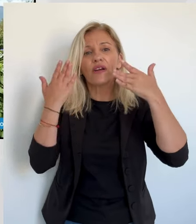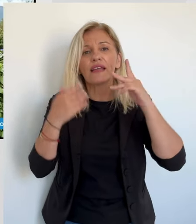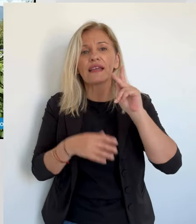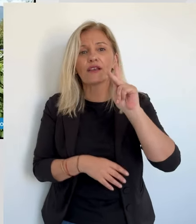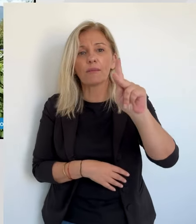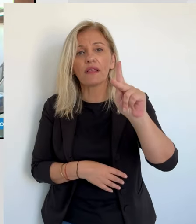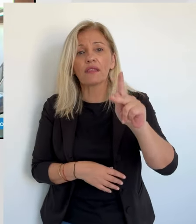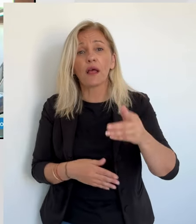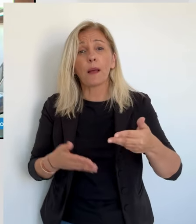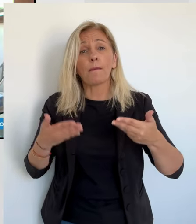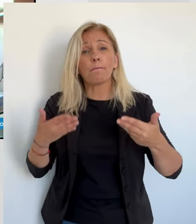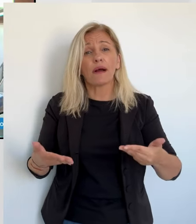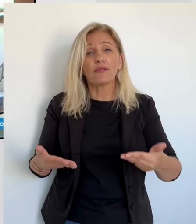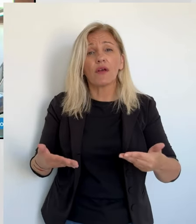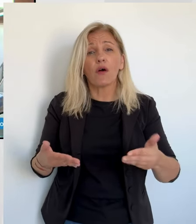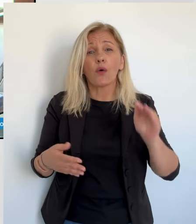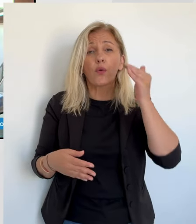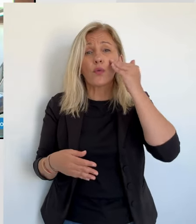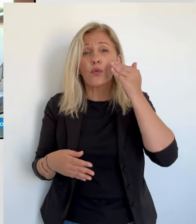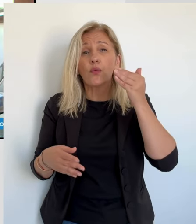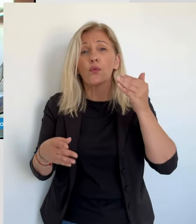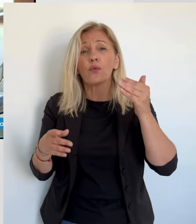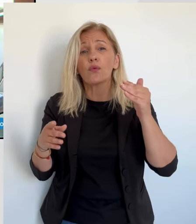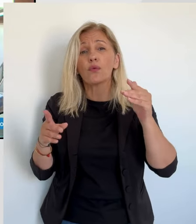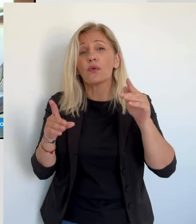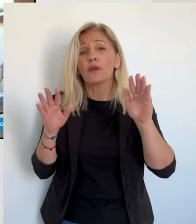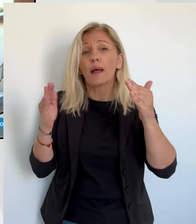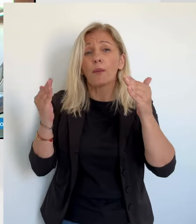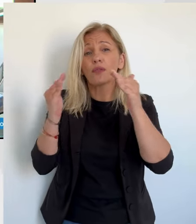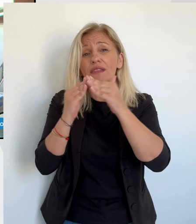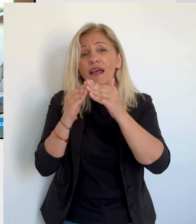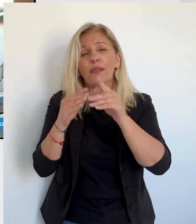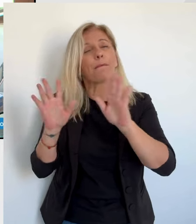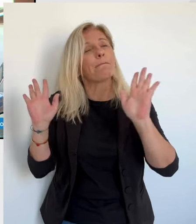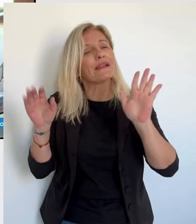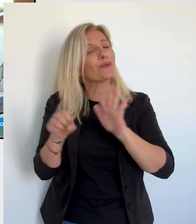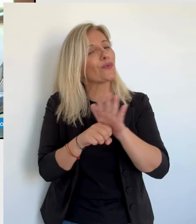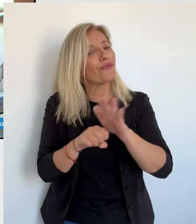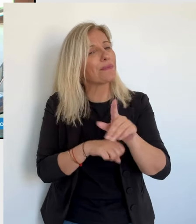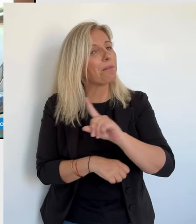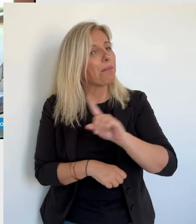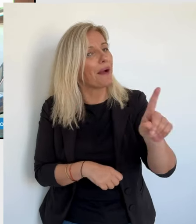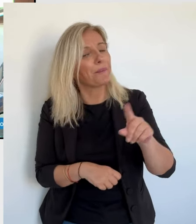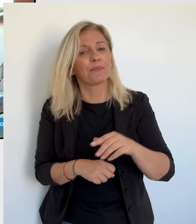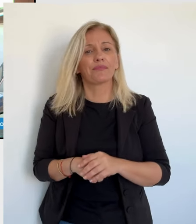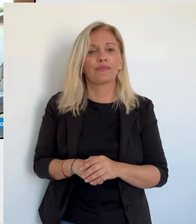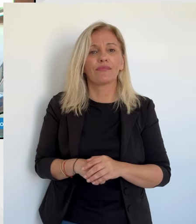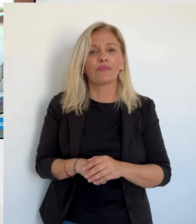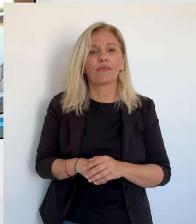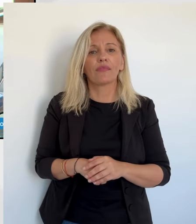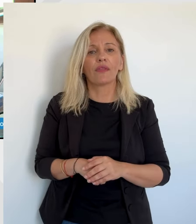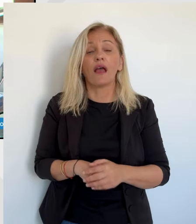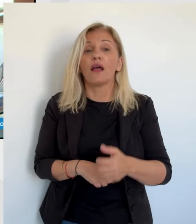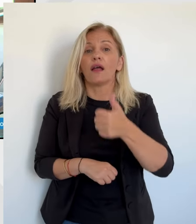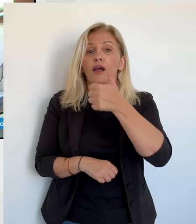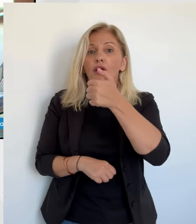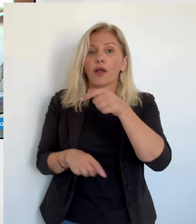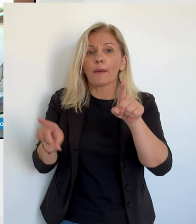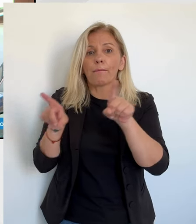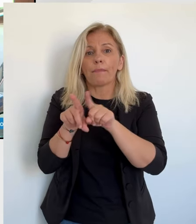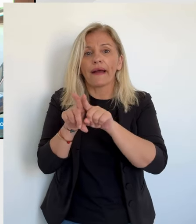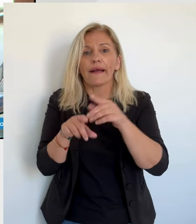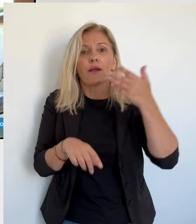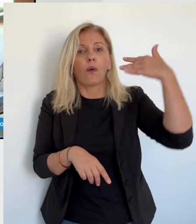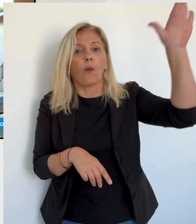autres territoires en Corse. Cette inscription de la Corse fait que l'intégralité de la collectivité de Corse est inscrite dans cette zone de montagne, mais ce n effectivement pas suffisant parce que oui,